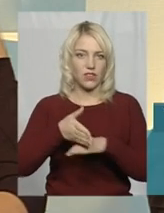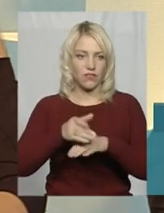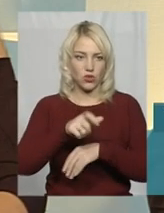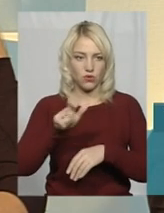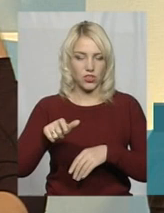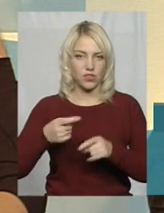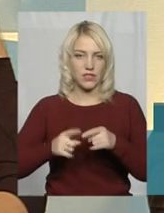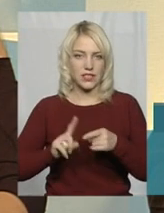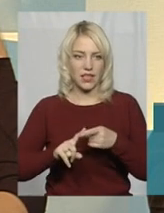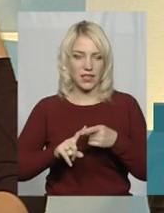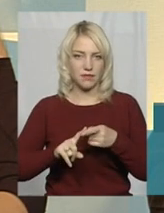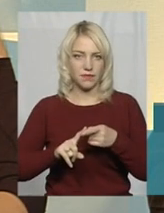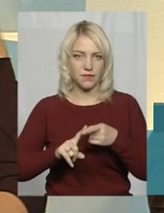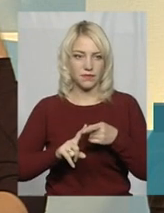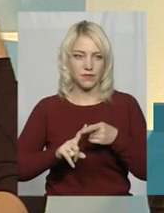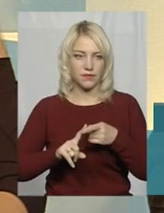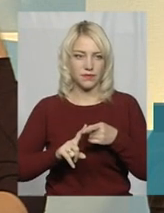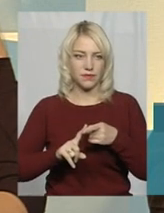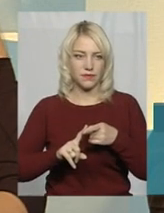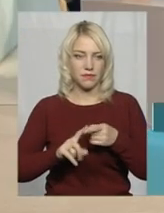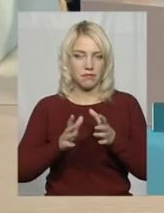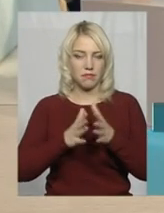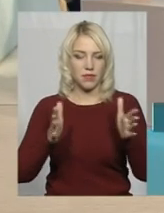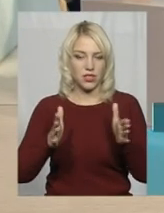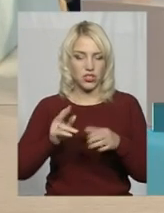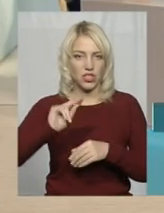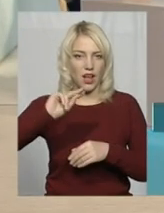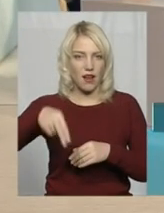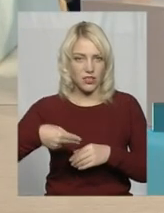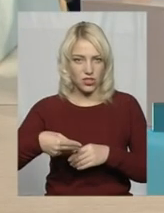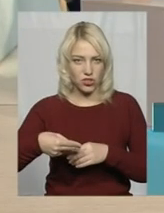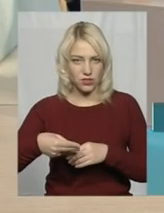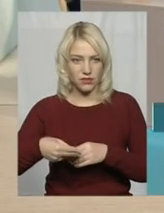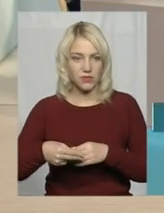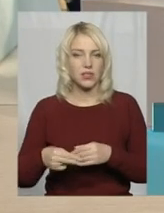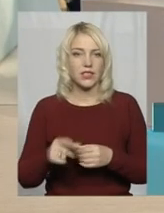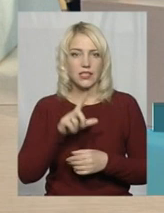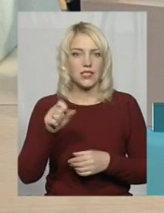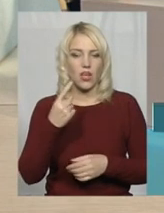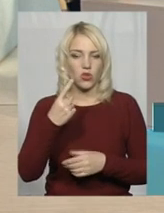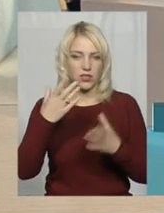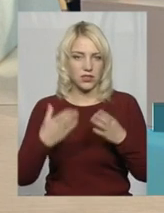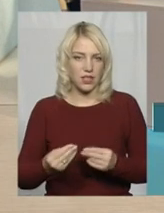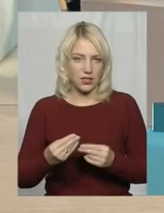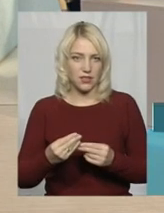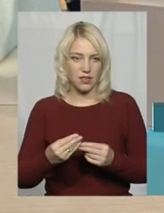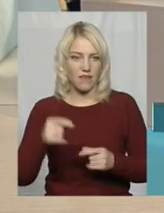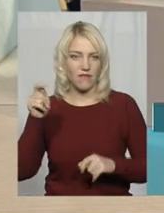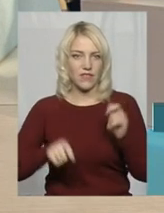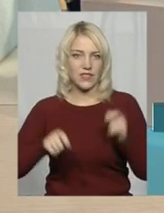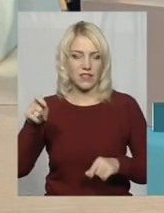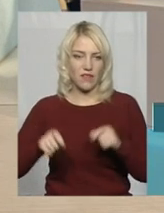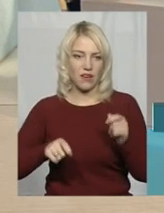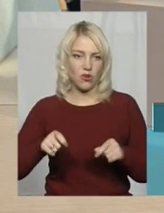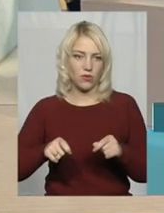Це більше, аніж за один день, наприклад, фестивалю